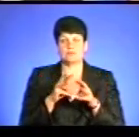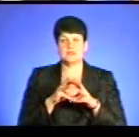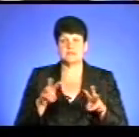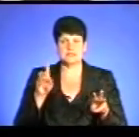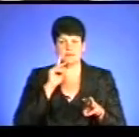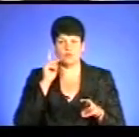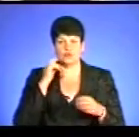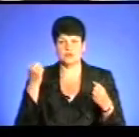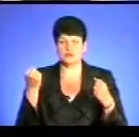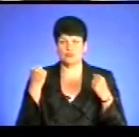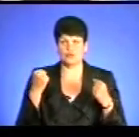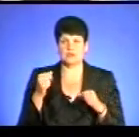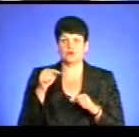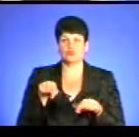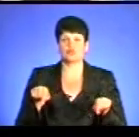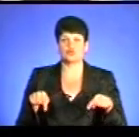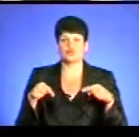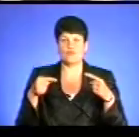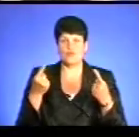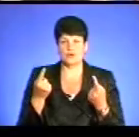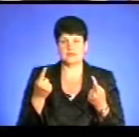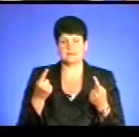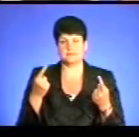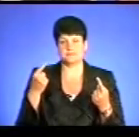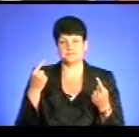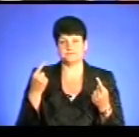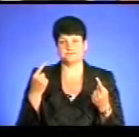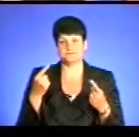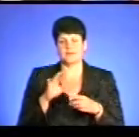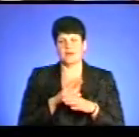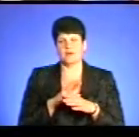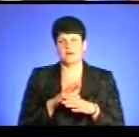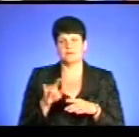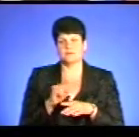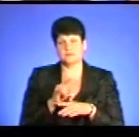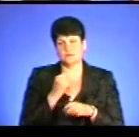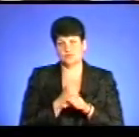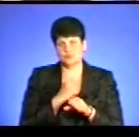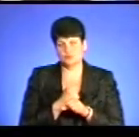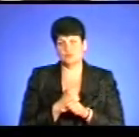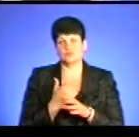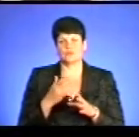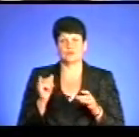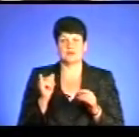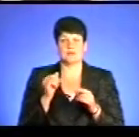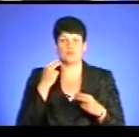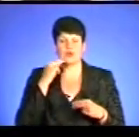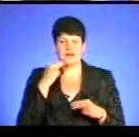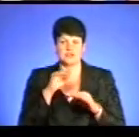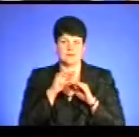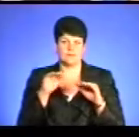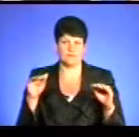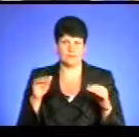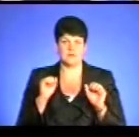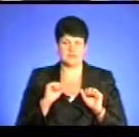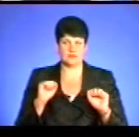молоді і спорту для того, щоб ми тут створювали або ілюзію, або правдиву роботу і покращення якогось рівня патріотизму,